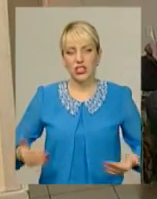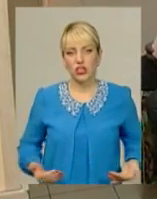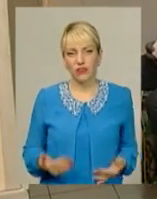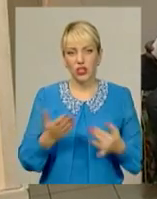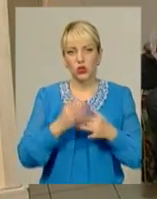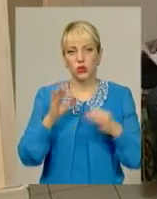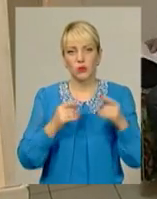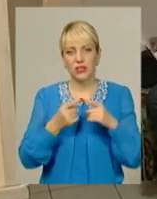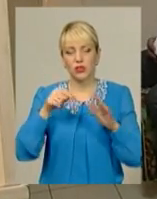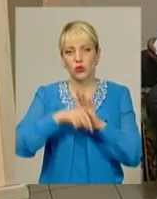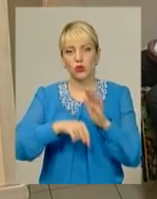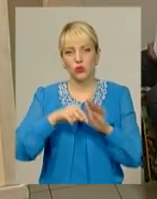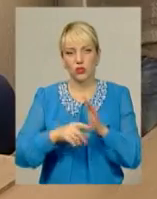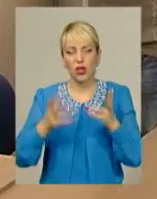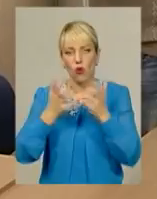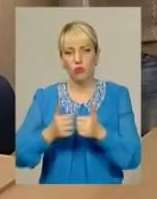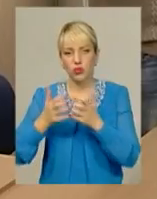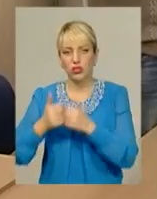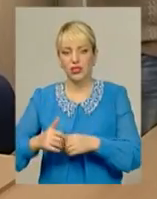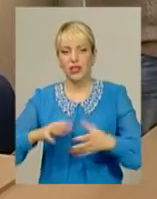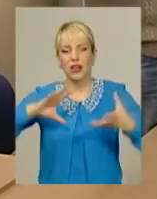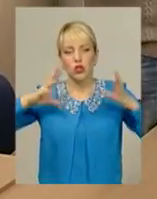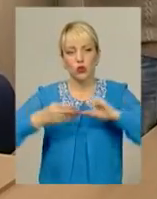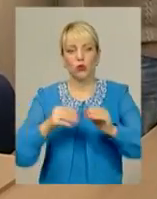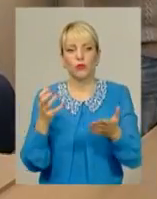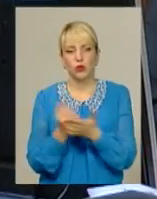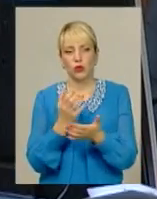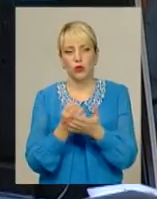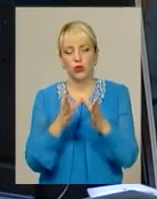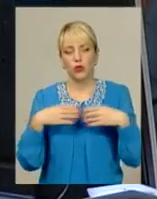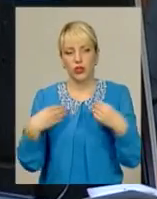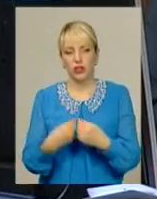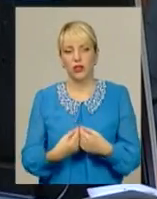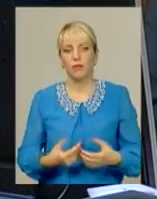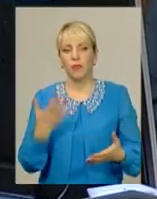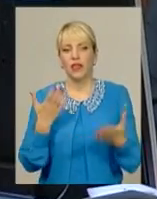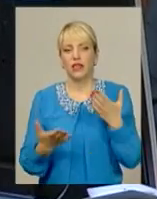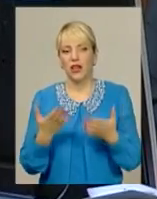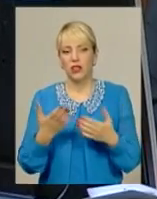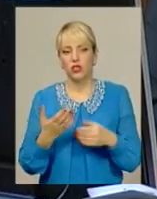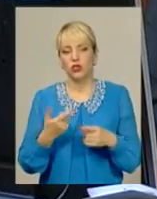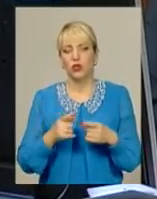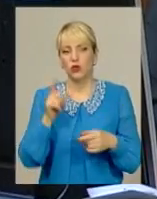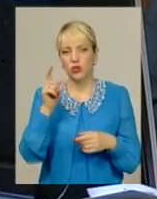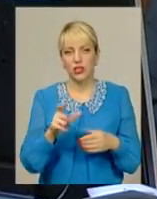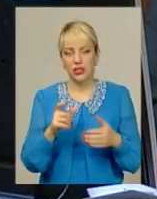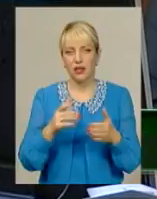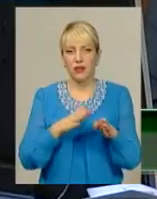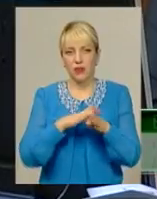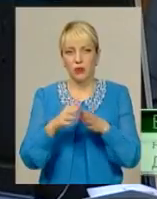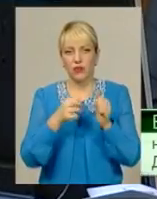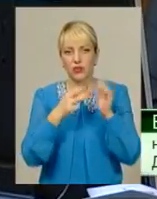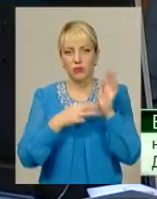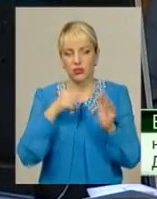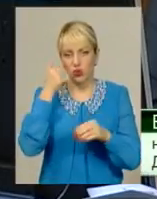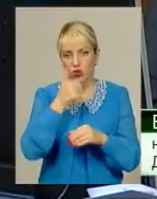Вони, зокрема, стосуються обчислення сукупного доходу родини. Якщо особа досягла 18-річного